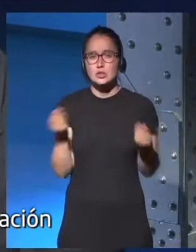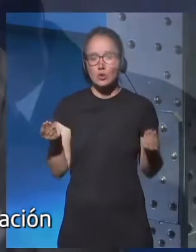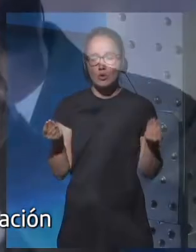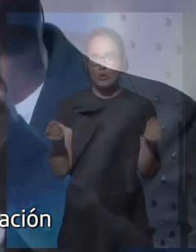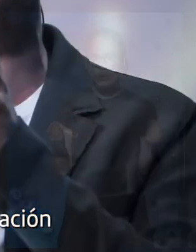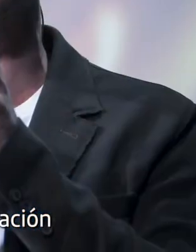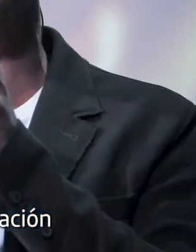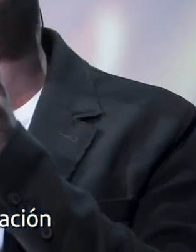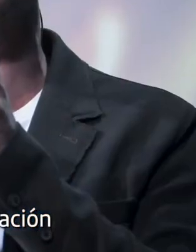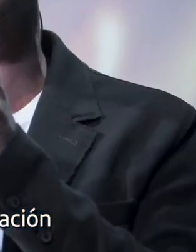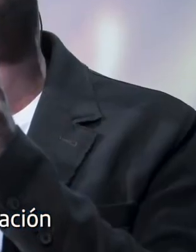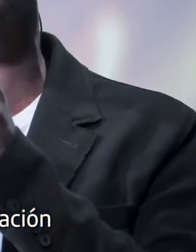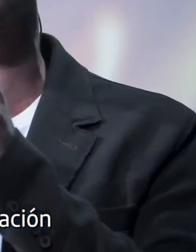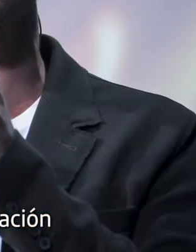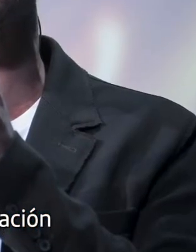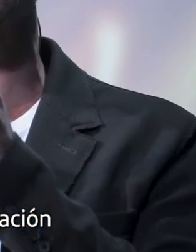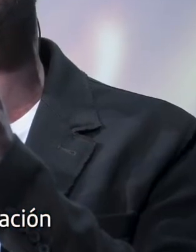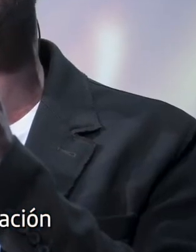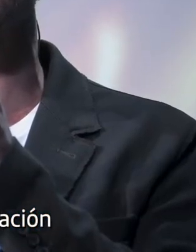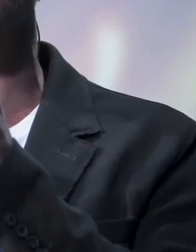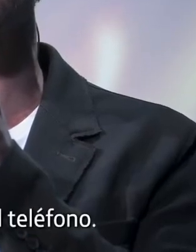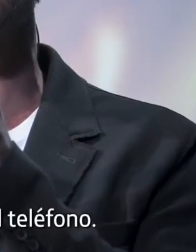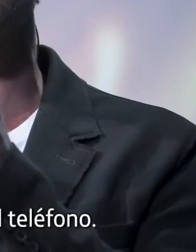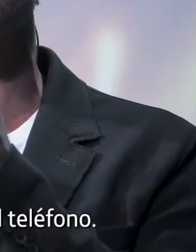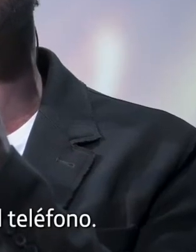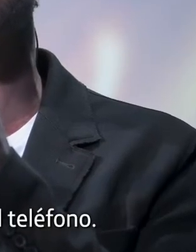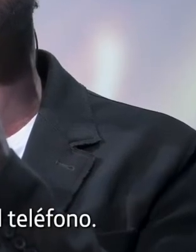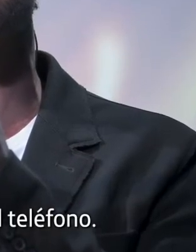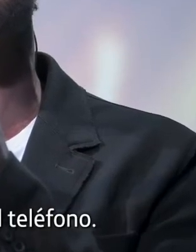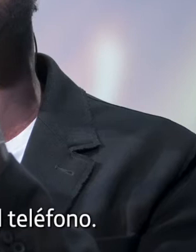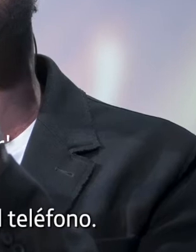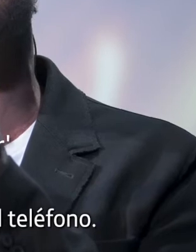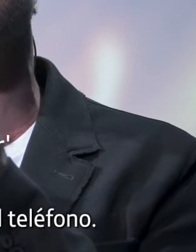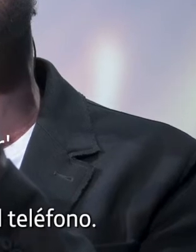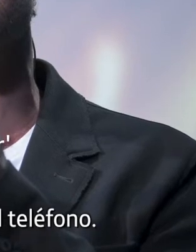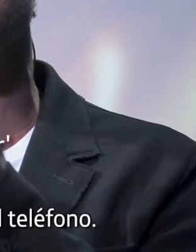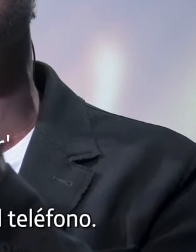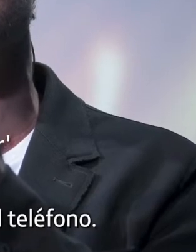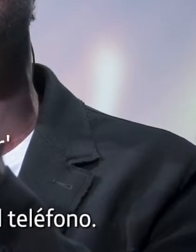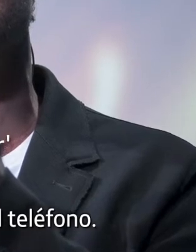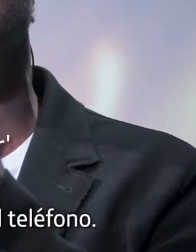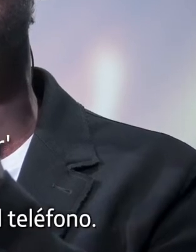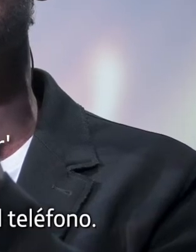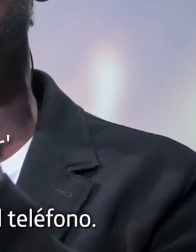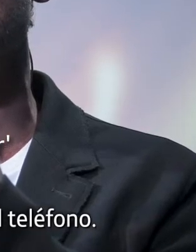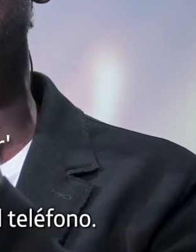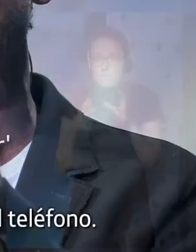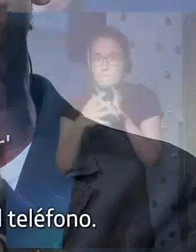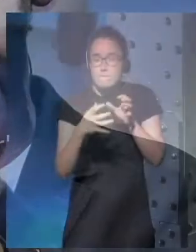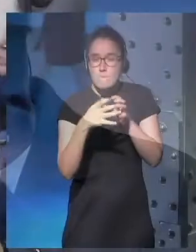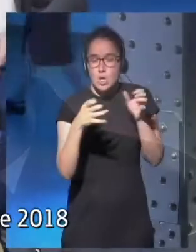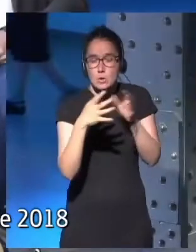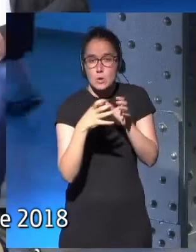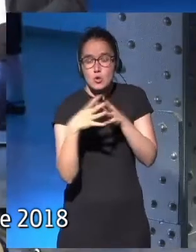et qui pourrait avoir à un moment donné ou l'autre la tentation d'arrêter d'être avec moi dans le livre et de partir ailleurs avec son